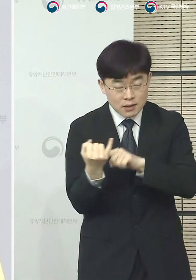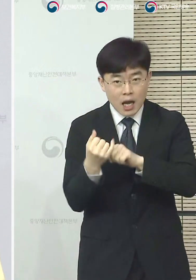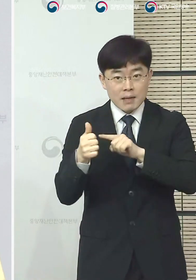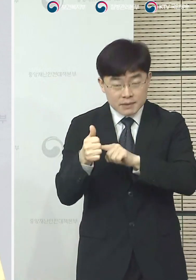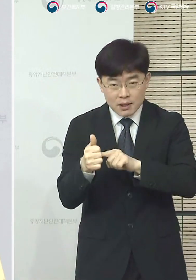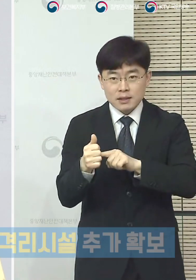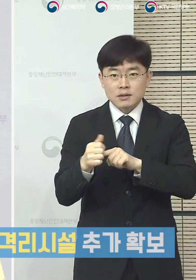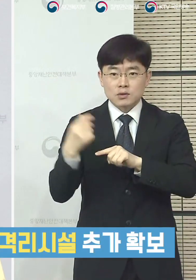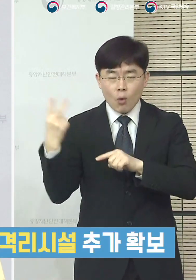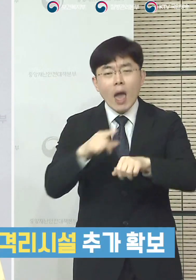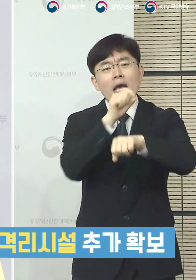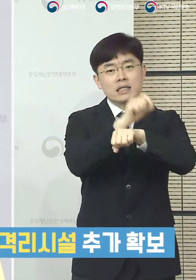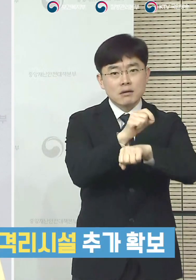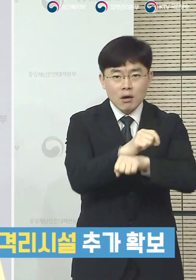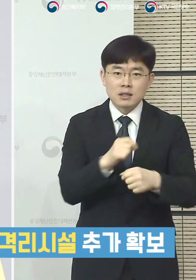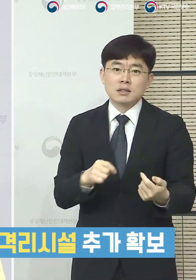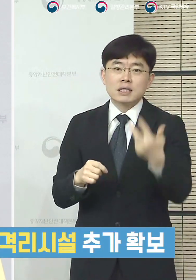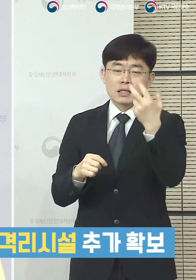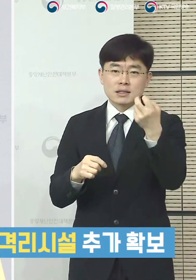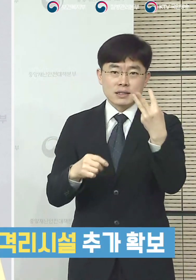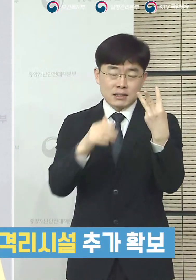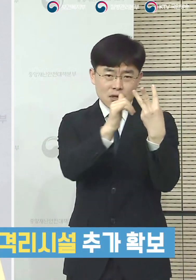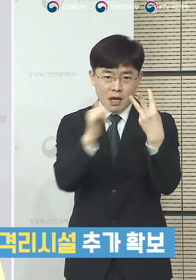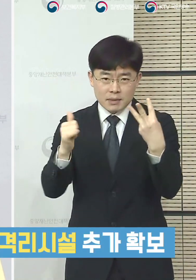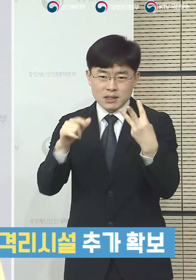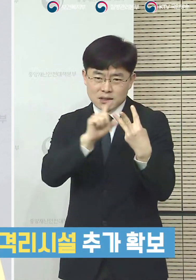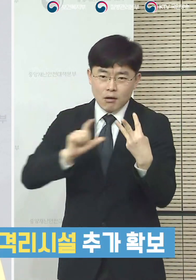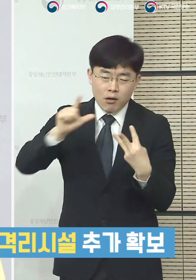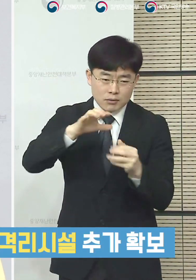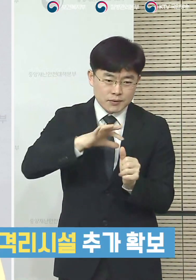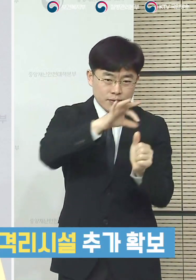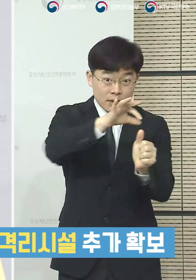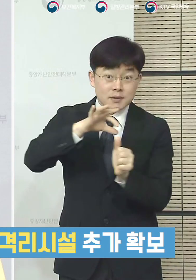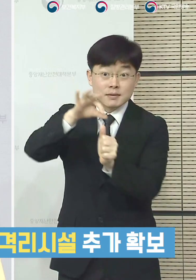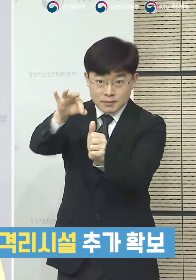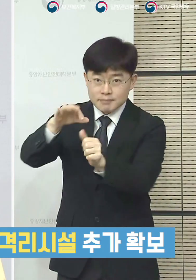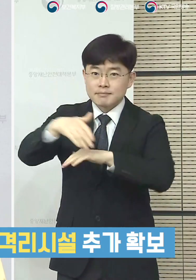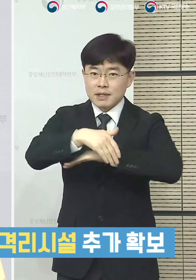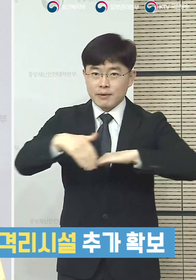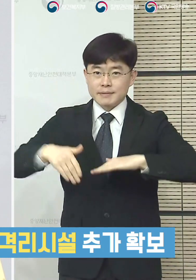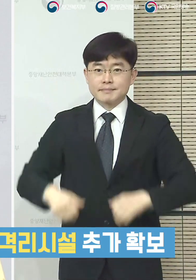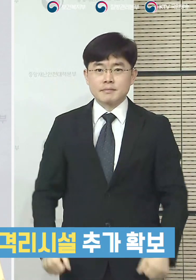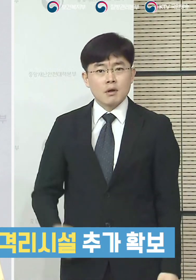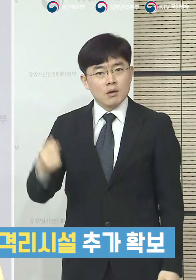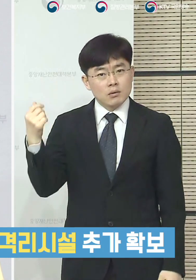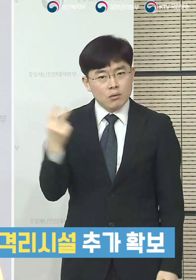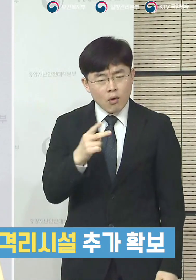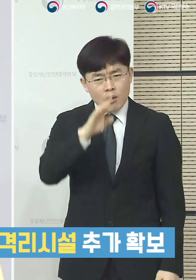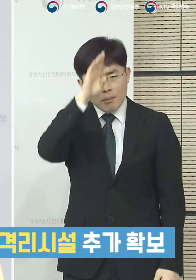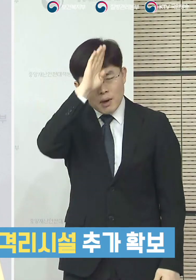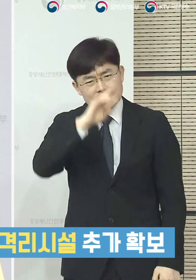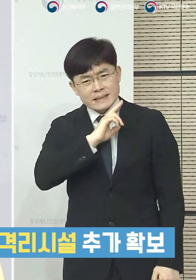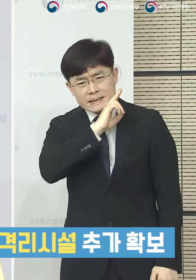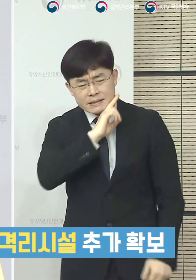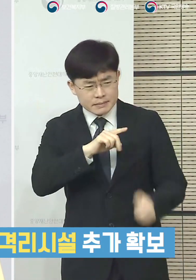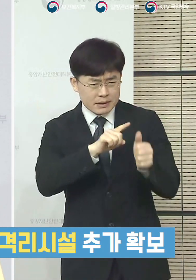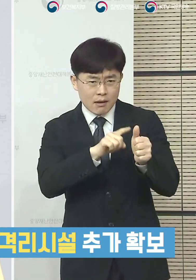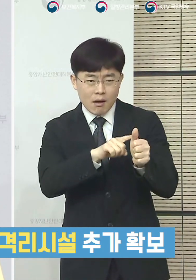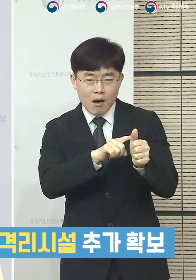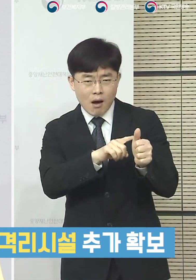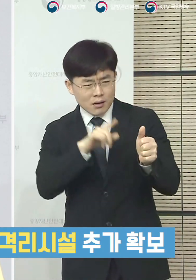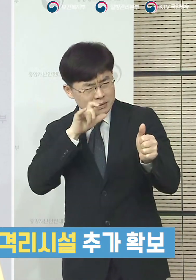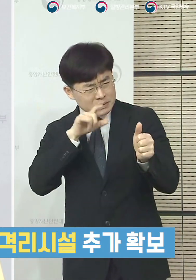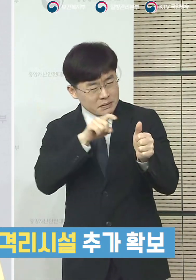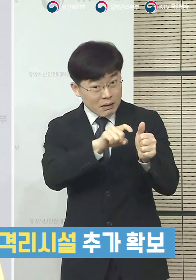행정인력 등 약 73명의 인력을 추가 배치할 계획이며 유증상자 발생 규모가 늘어날